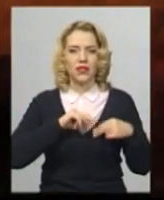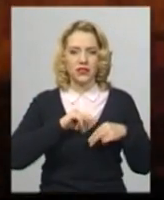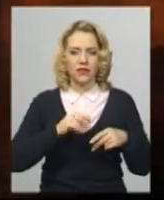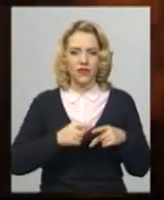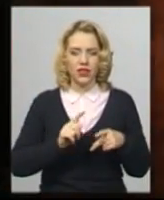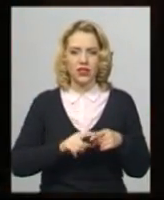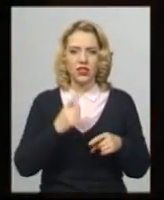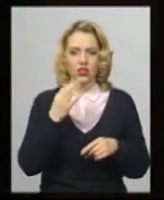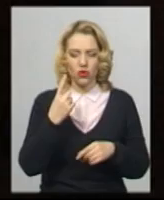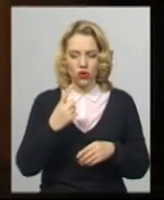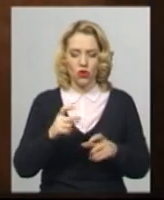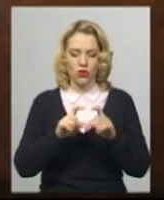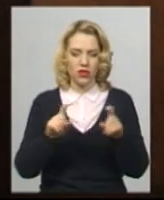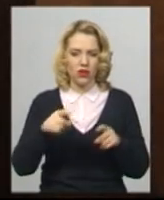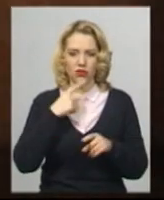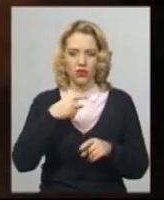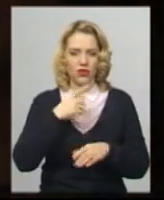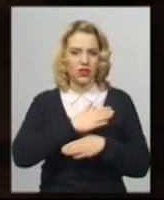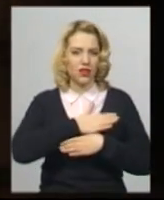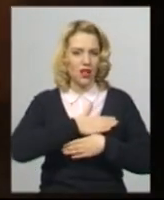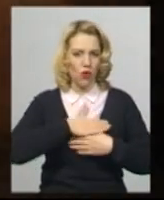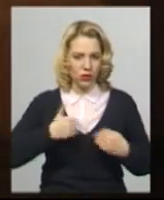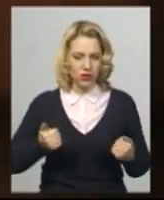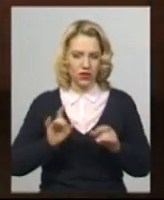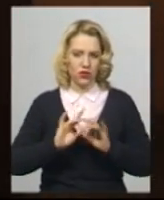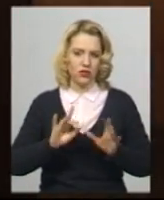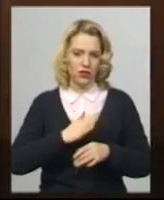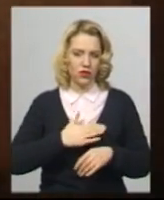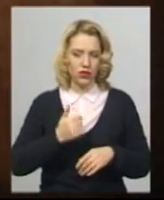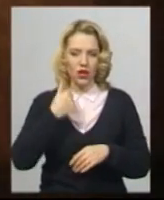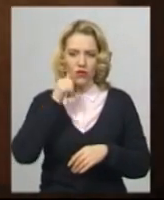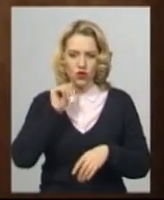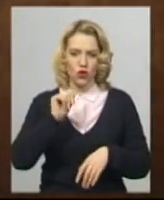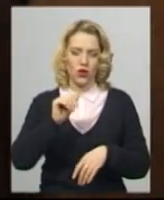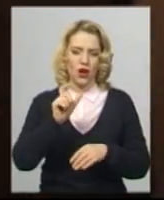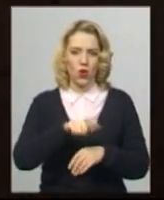захотіла говорити. Вчора, каже, клієнтів не було. Я нічого не бачила.